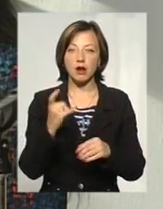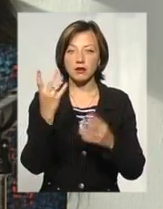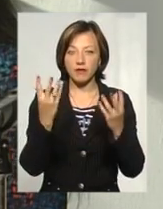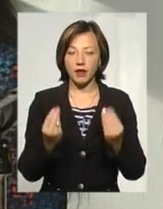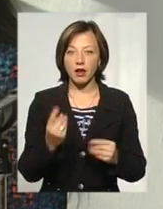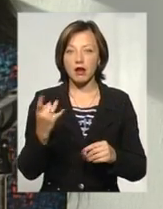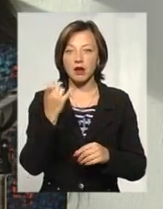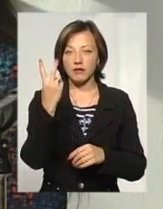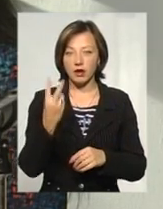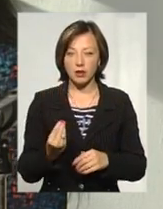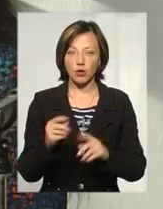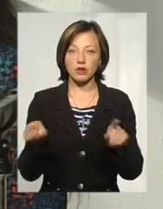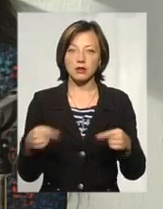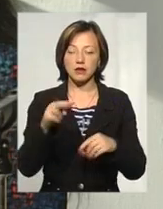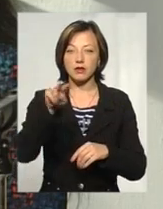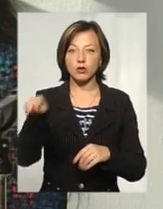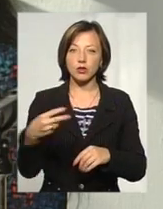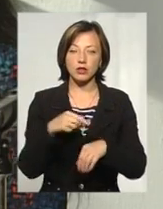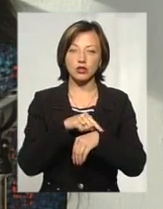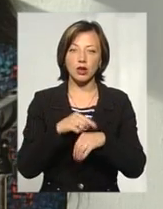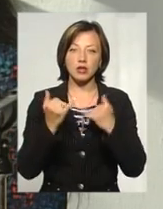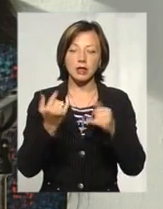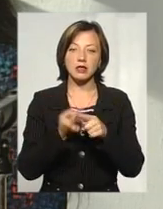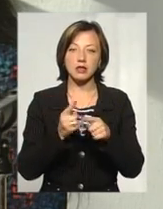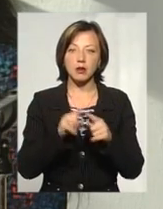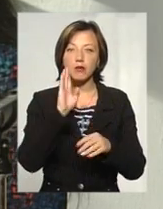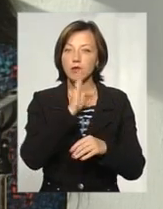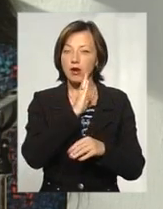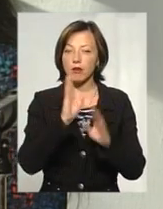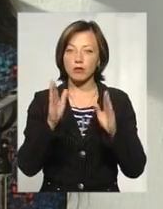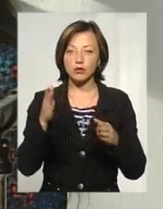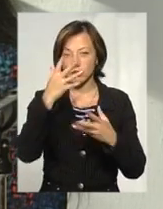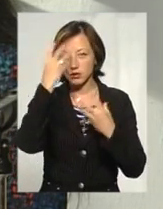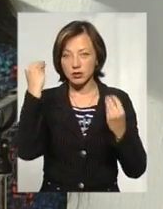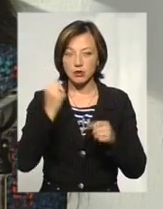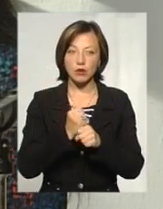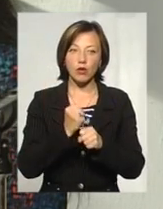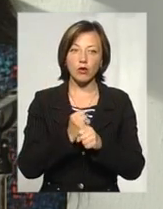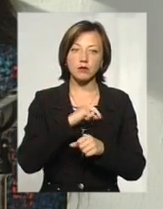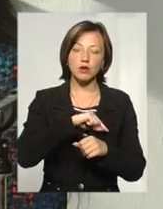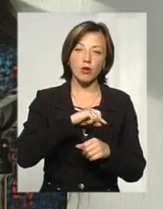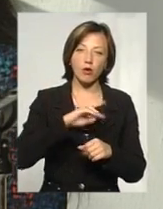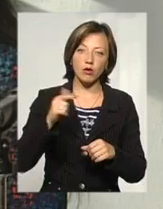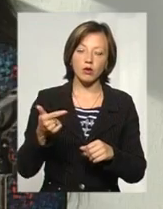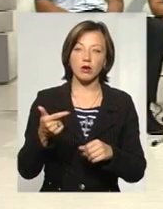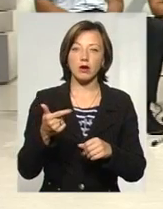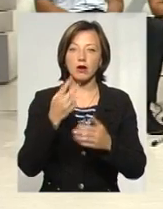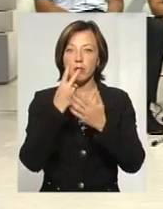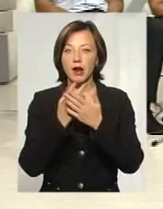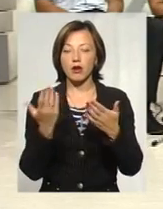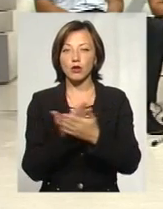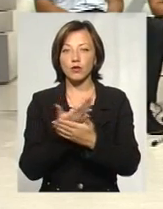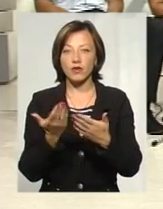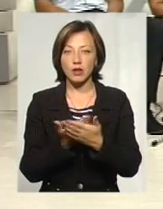раз в два дні організувати дві години часу для цих мам, які будуть відволікатися роботою з психологом, переглядом